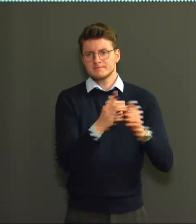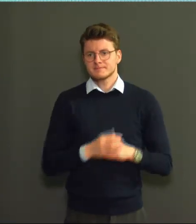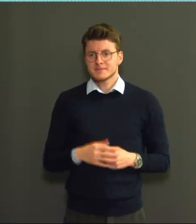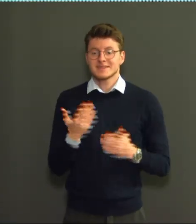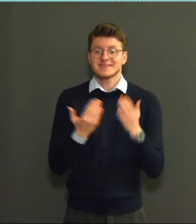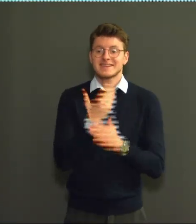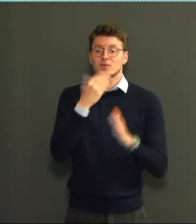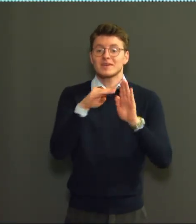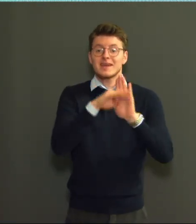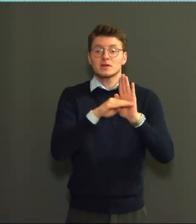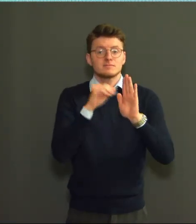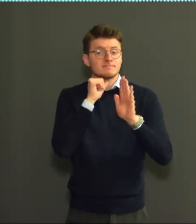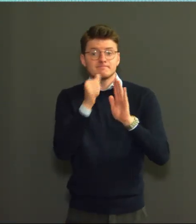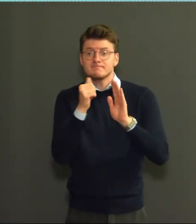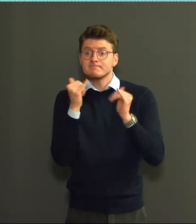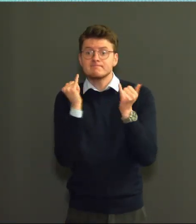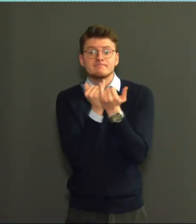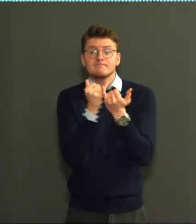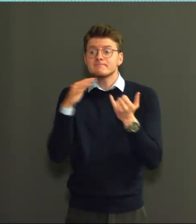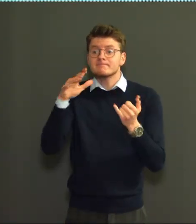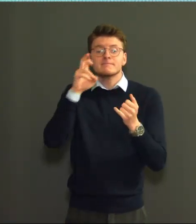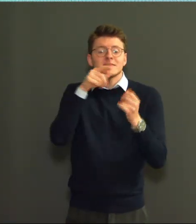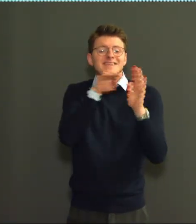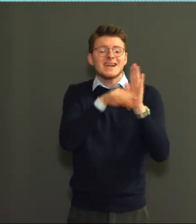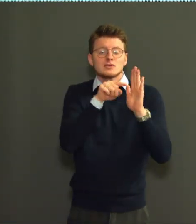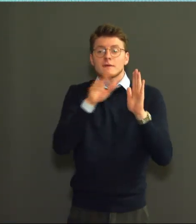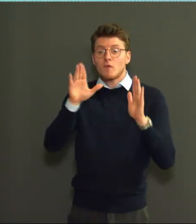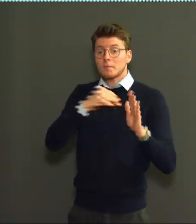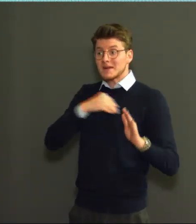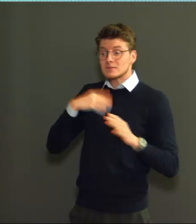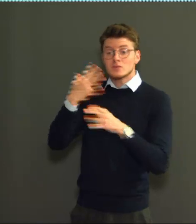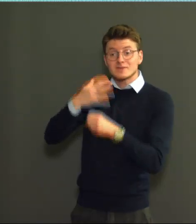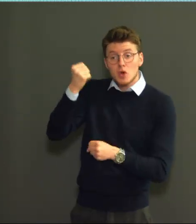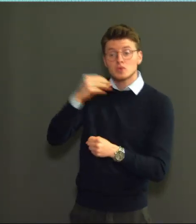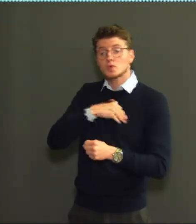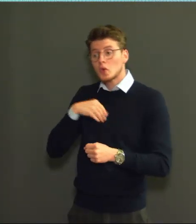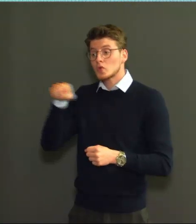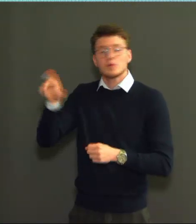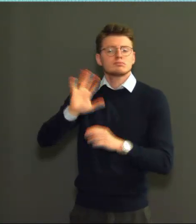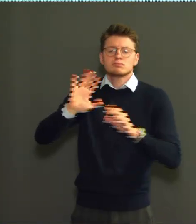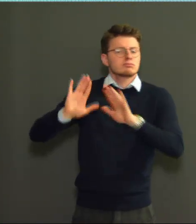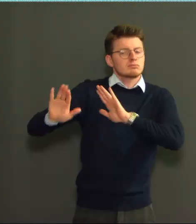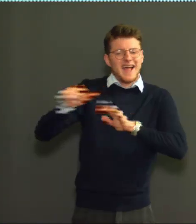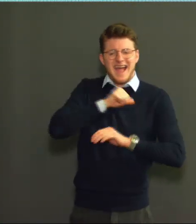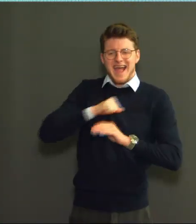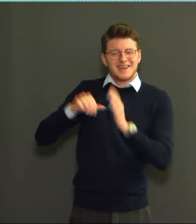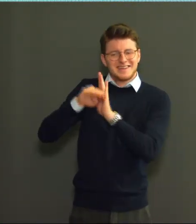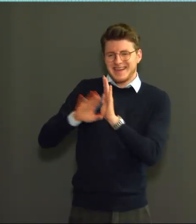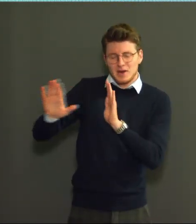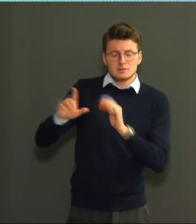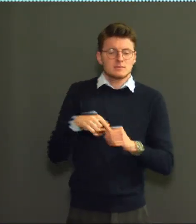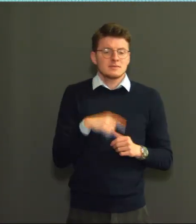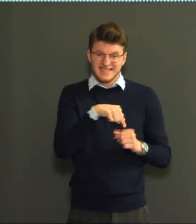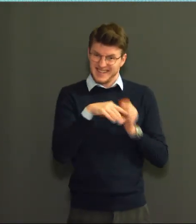eigen regelgeving. Het gaat hier over systemen die gebruikt worden in ruimtes die geen medische functie hebben